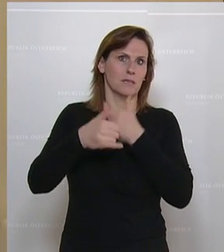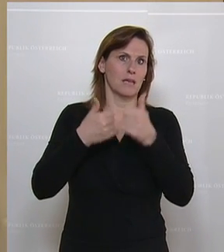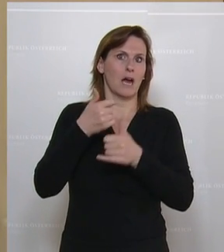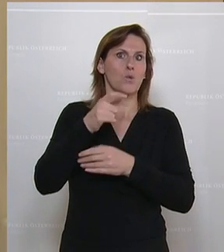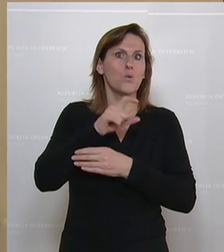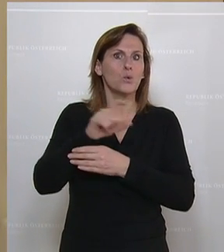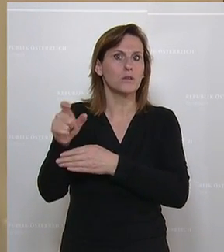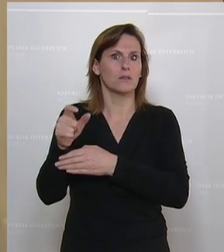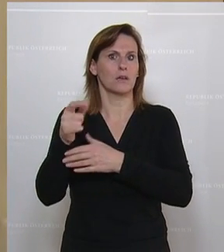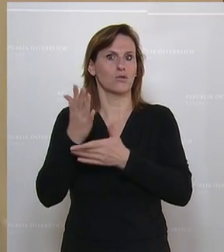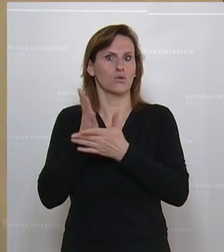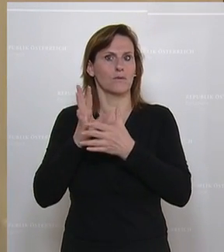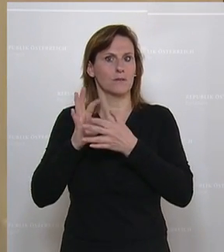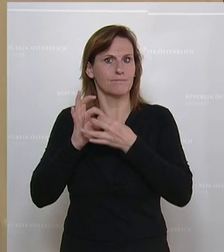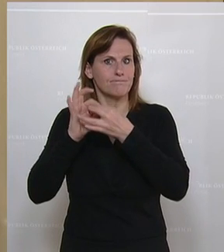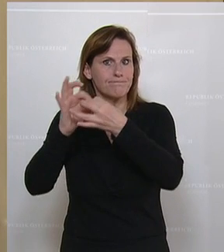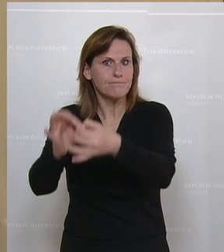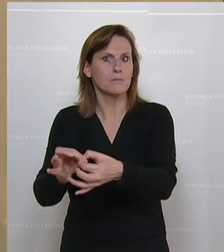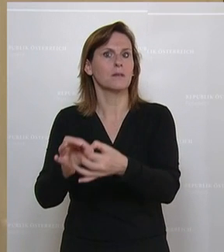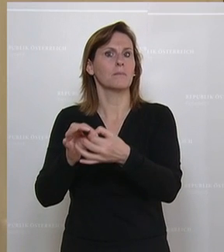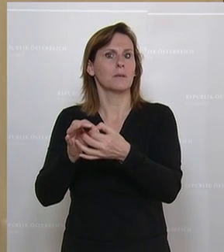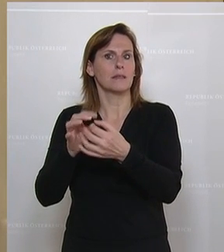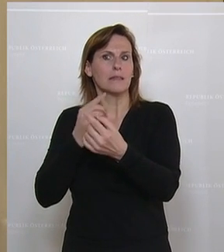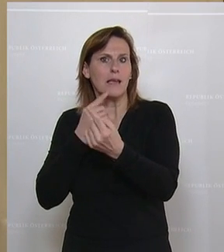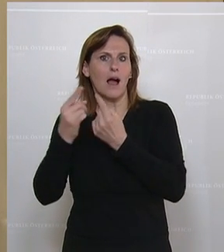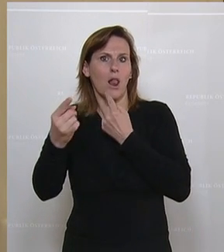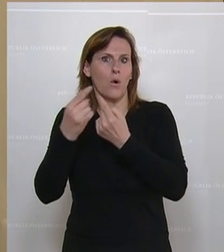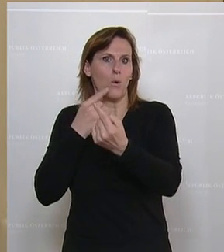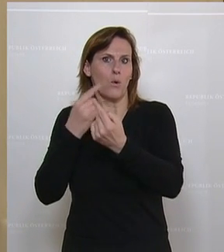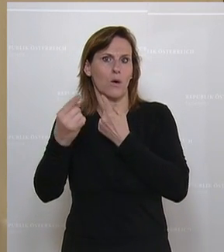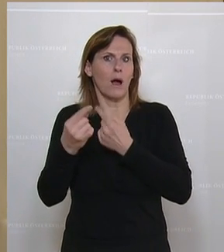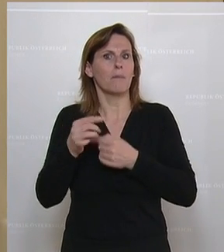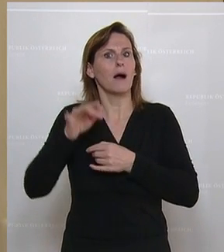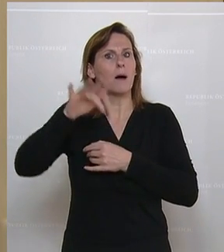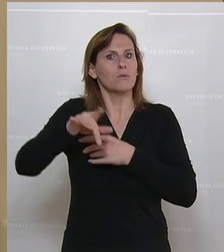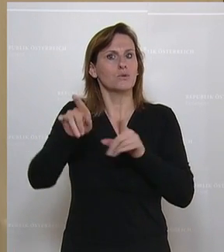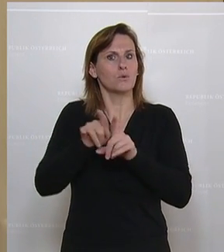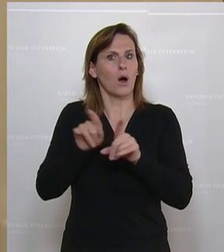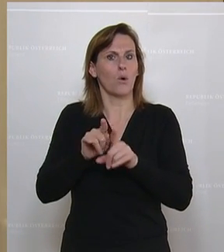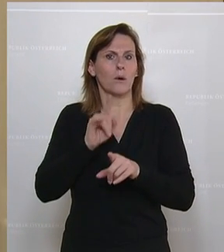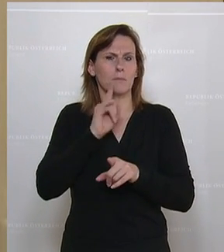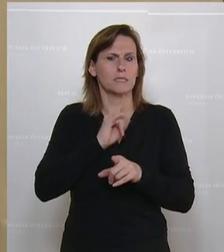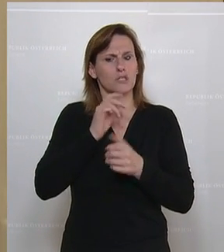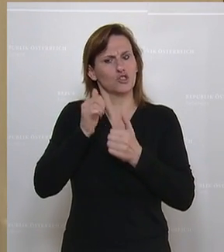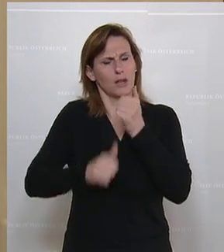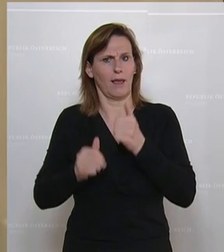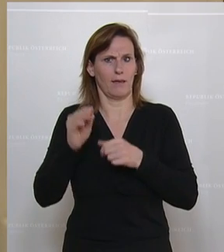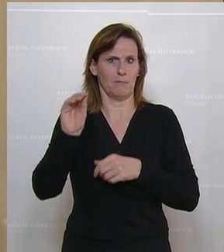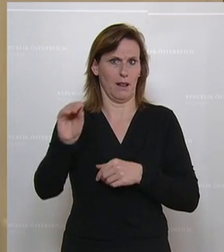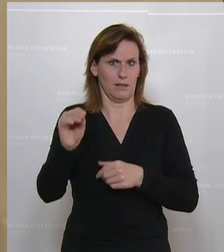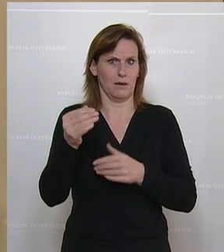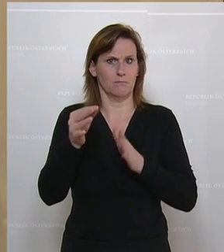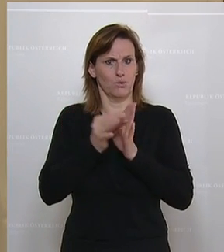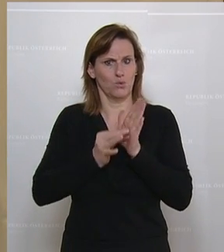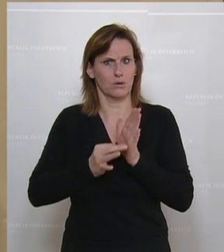Iran sagen. Es gibt einen Dialogkanal, aber wir scheuen uns nicht auch hin und wieder sehr deutlich die Punkte aufzubringen,